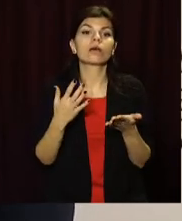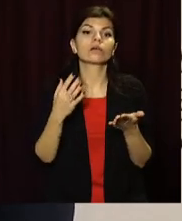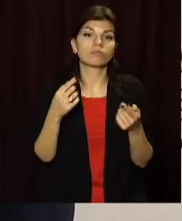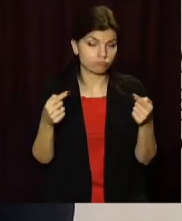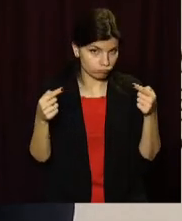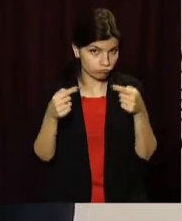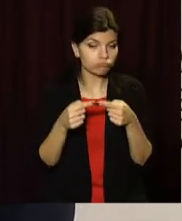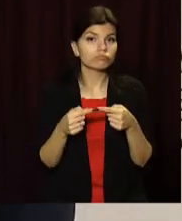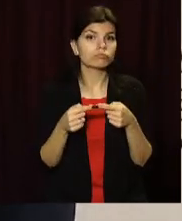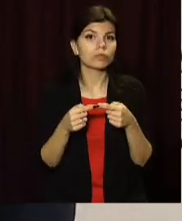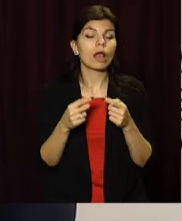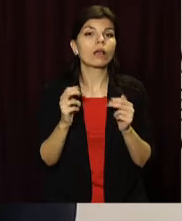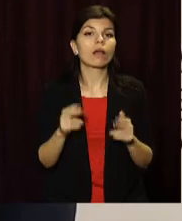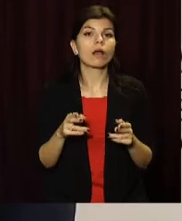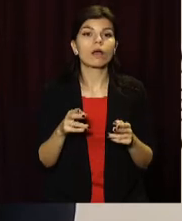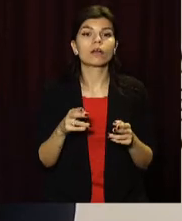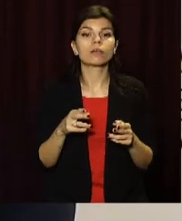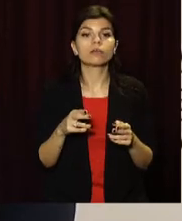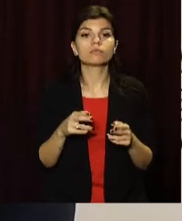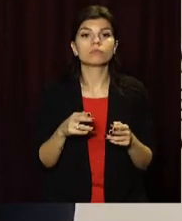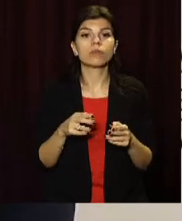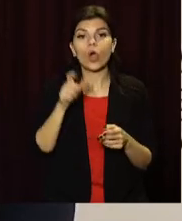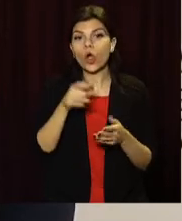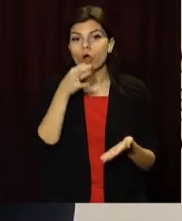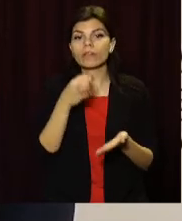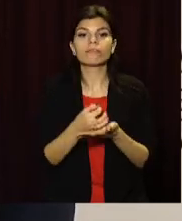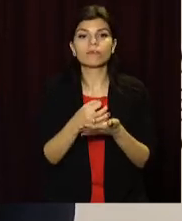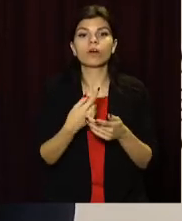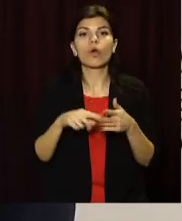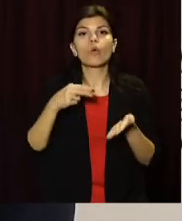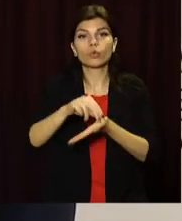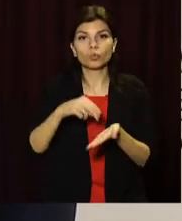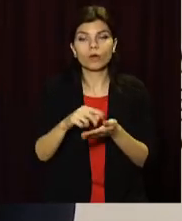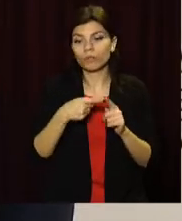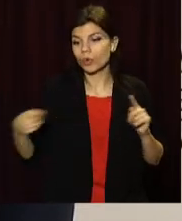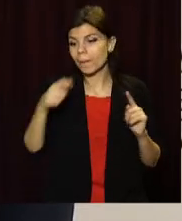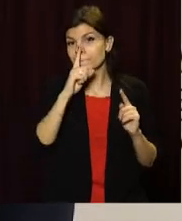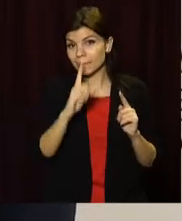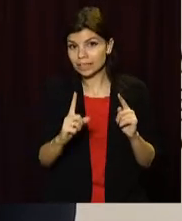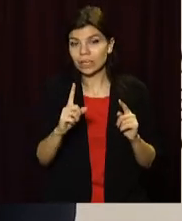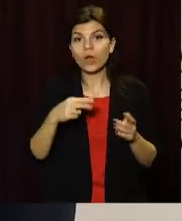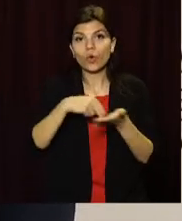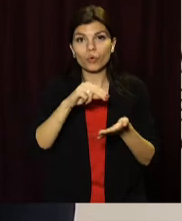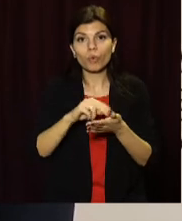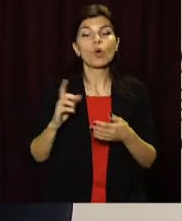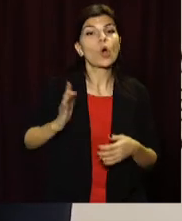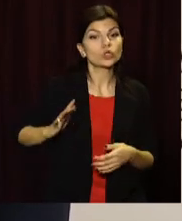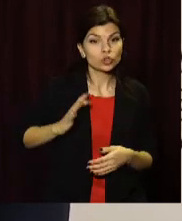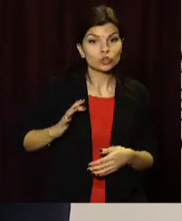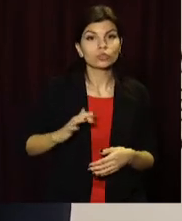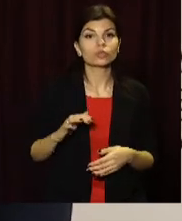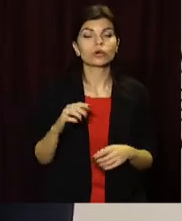як оператор щодо закупівлі. Вже протягом місяця вони здійснюють ці закупівлі. Очікуємо